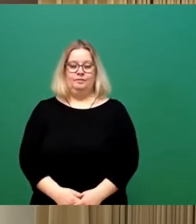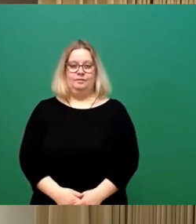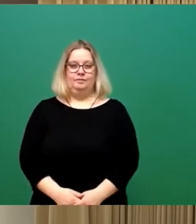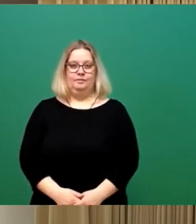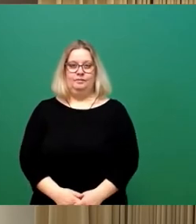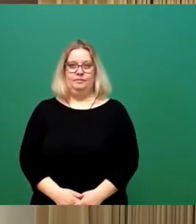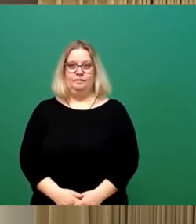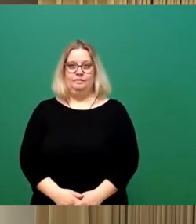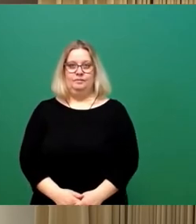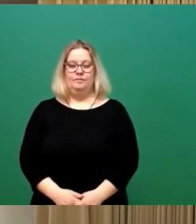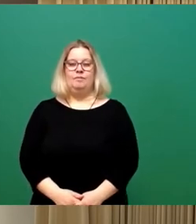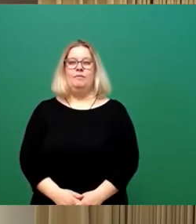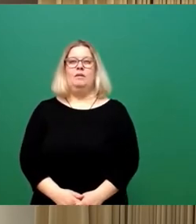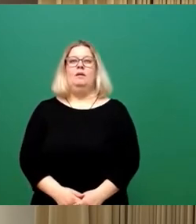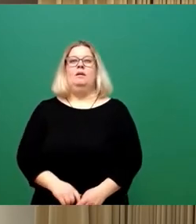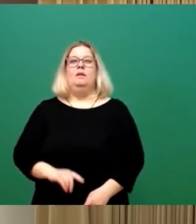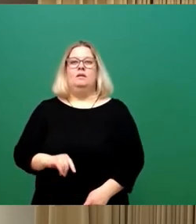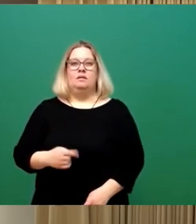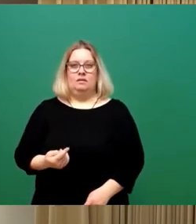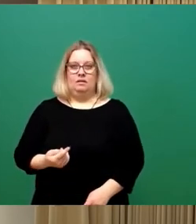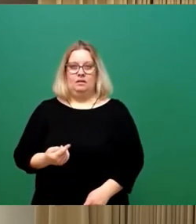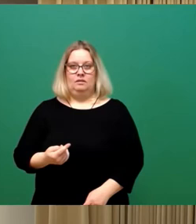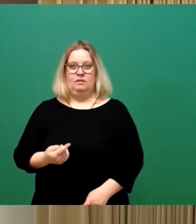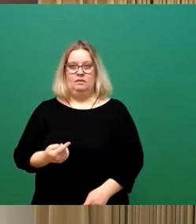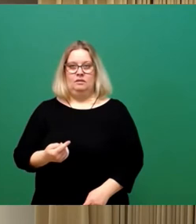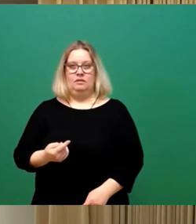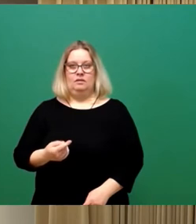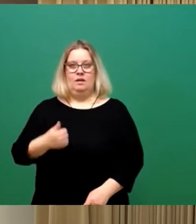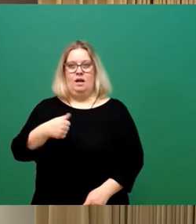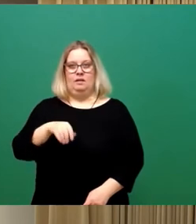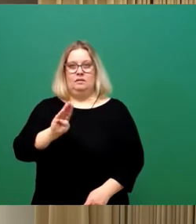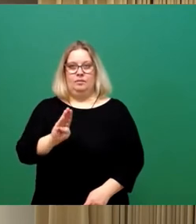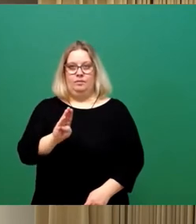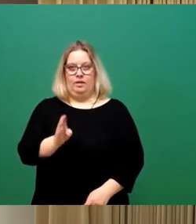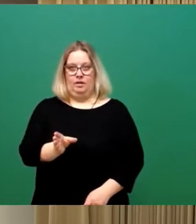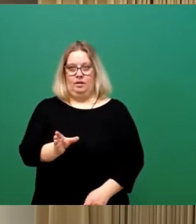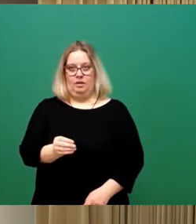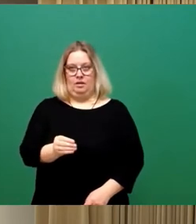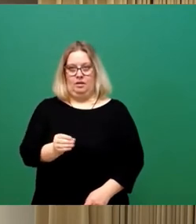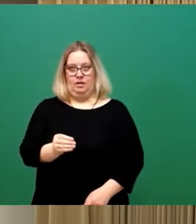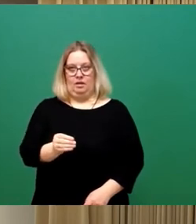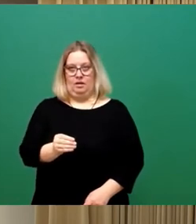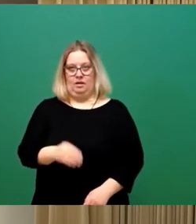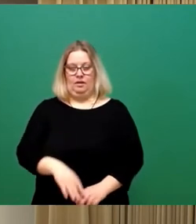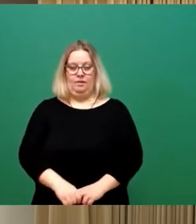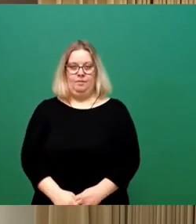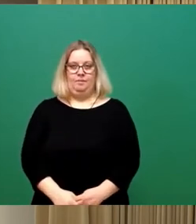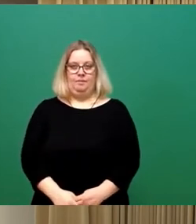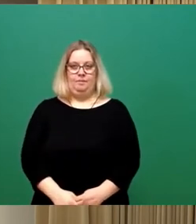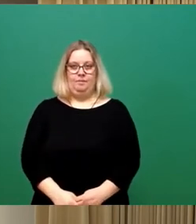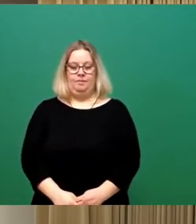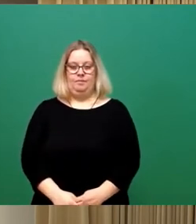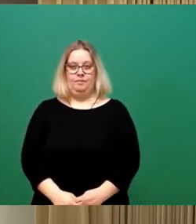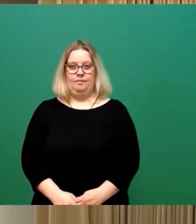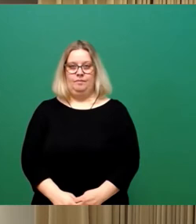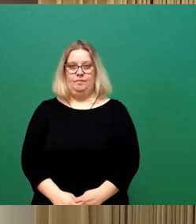in der Kombination mit dem 1b in der Änderung, wer dem zustimmen möchte, den bitte ich jetzt um